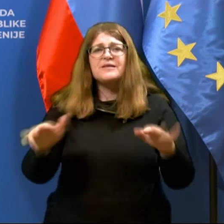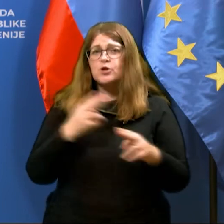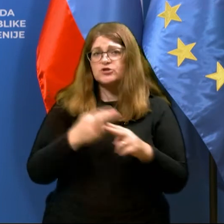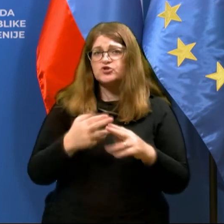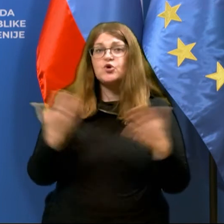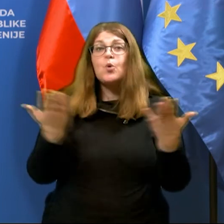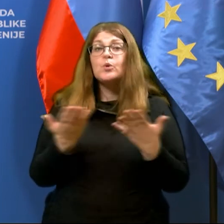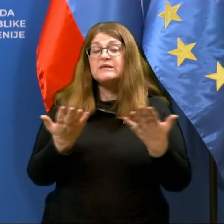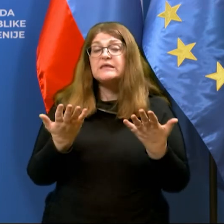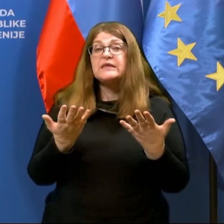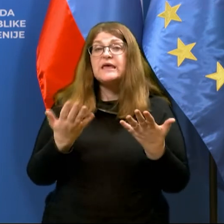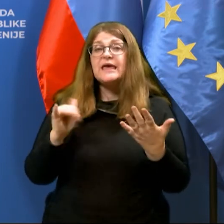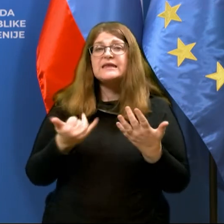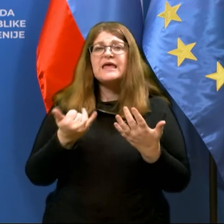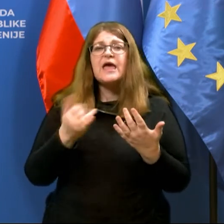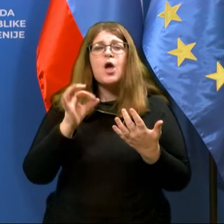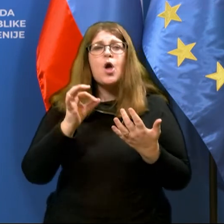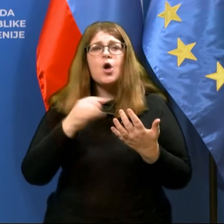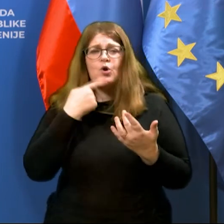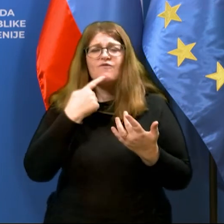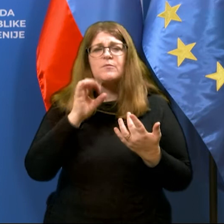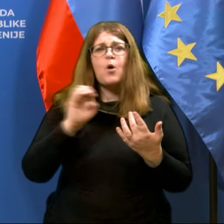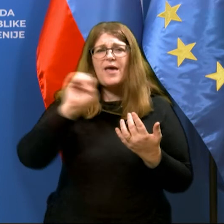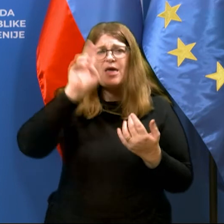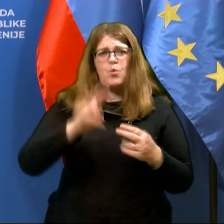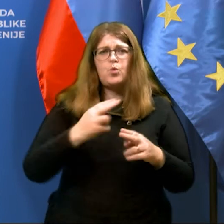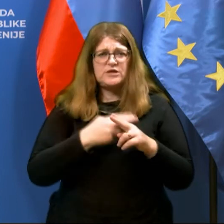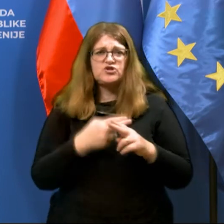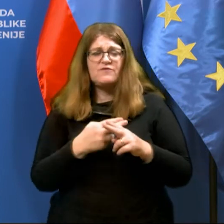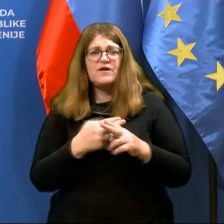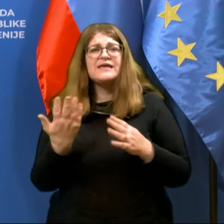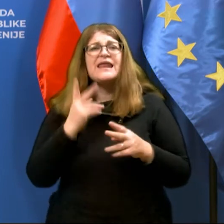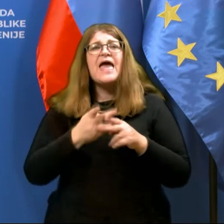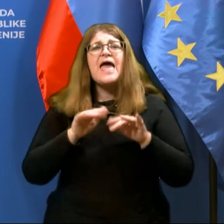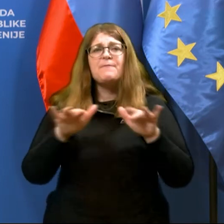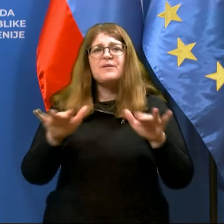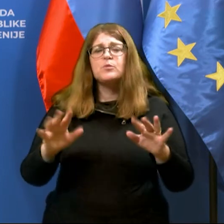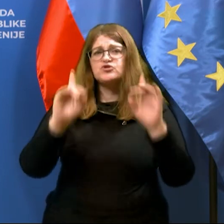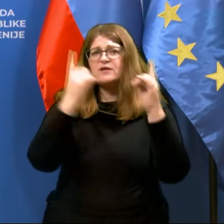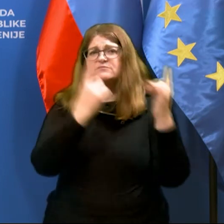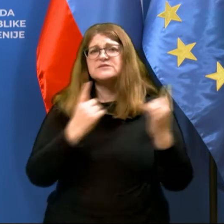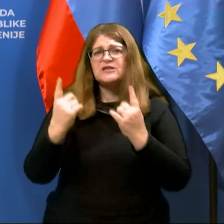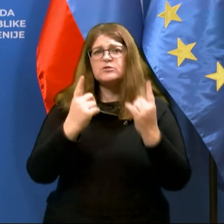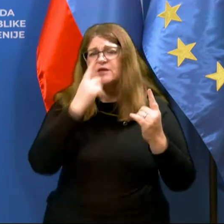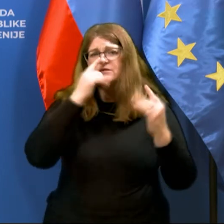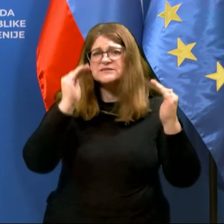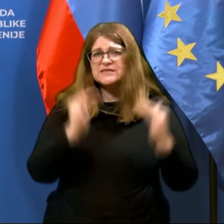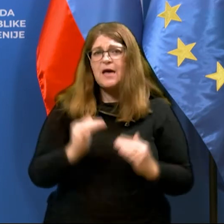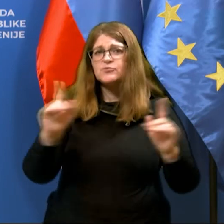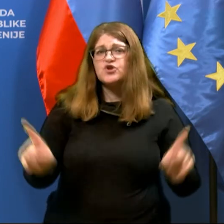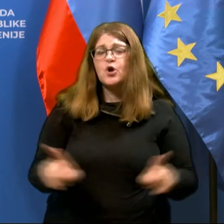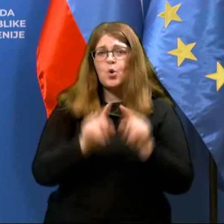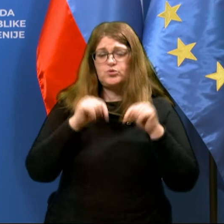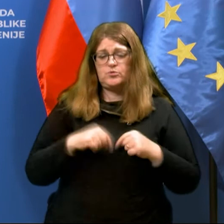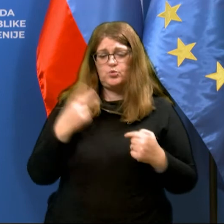kjer je, torej govorimo o šengenskih oziroma EU državah, kjer je epidemiološka slika slabša kot je